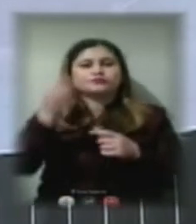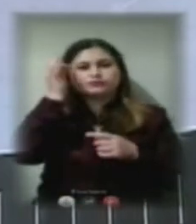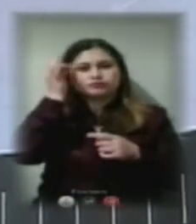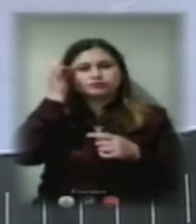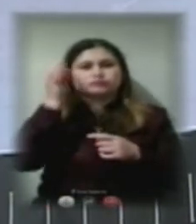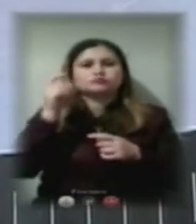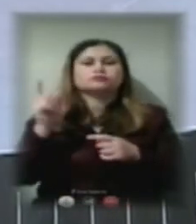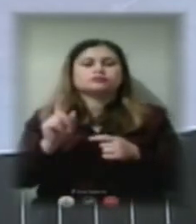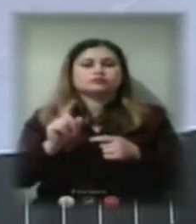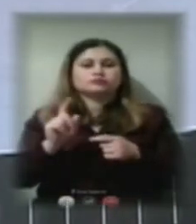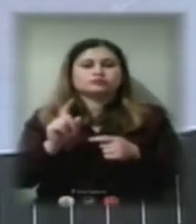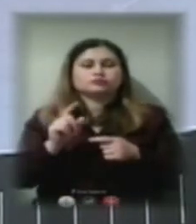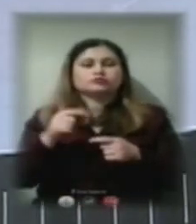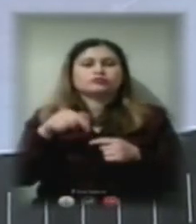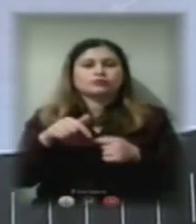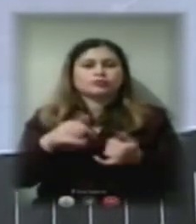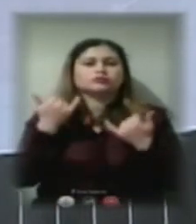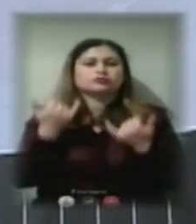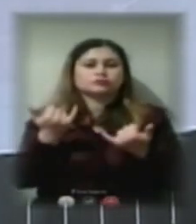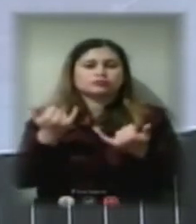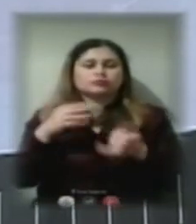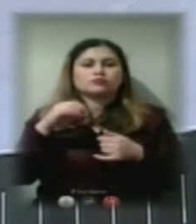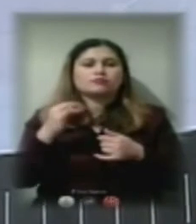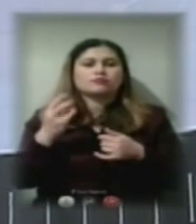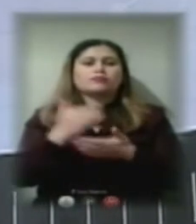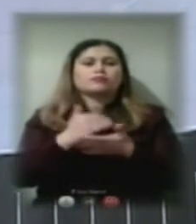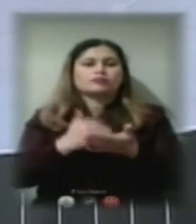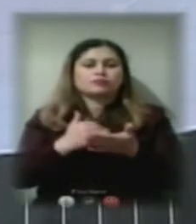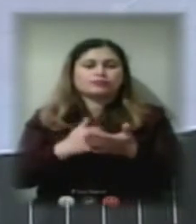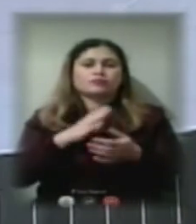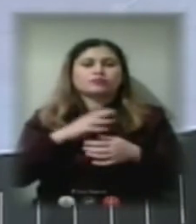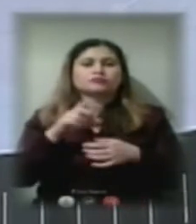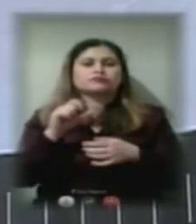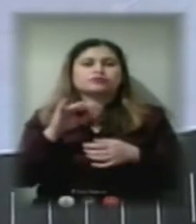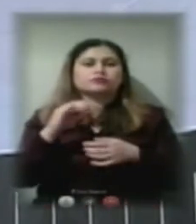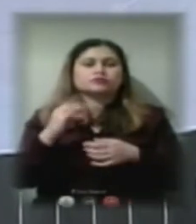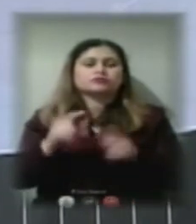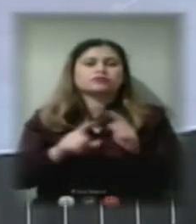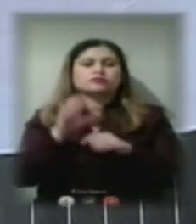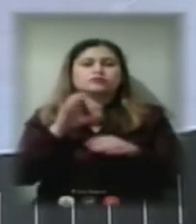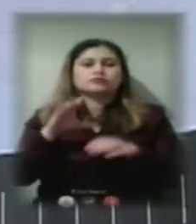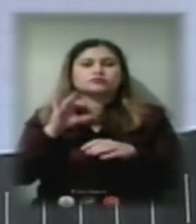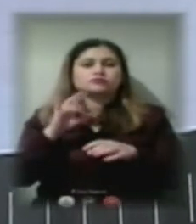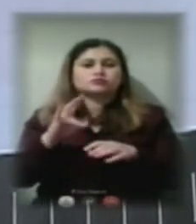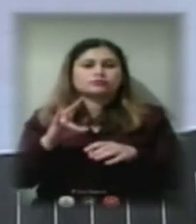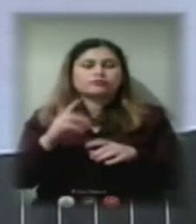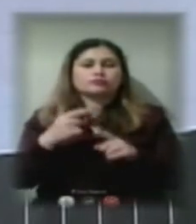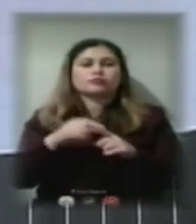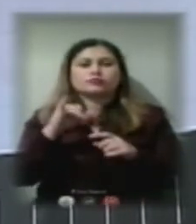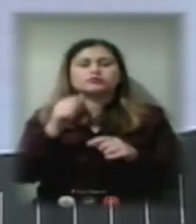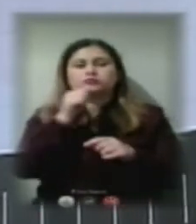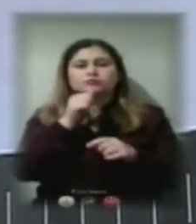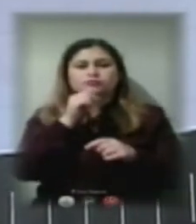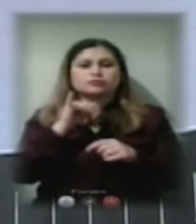сьогодні темою програми «Звіти на живо» був початок опалювального сезону. Ми знаємо, що це іспит і для міської